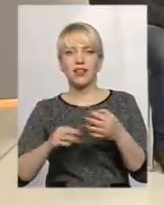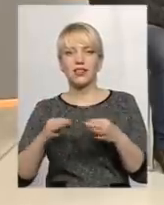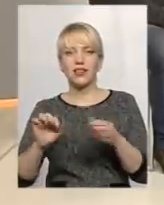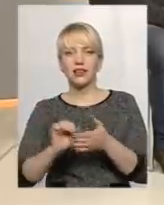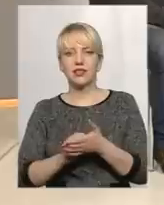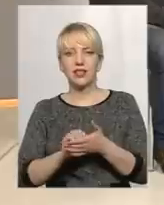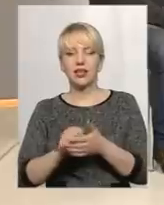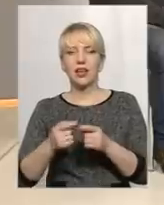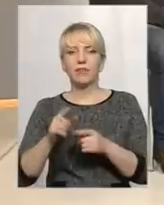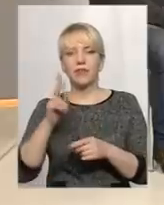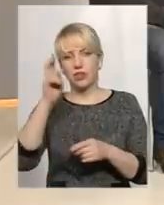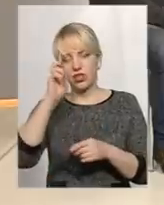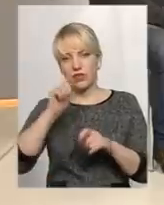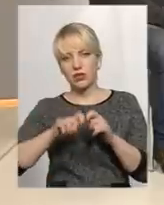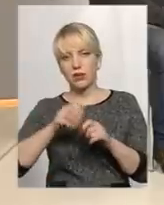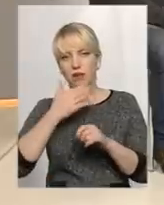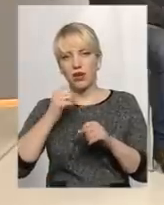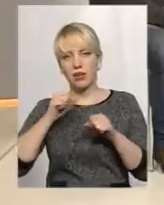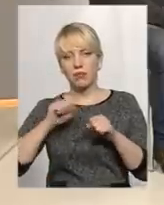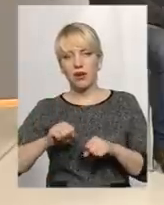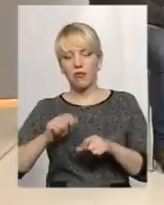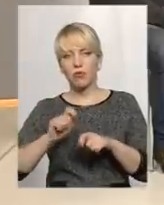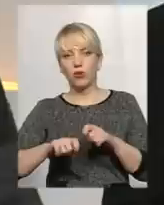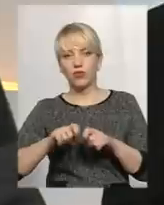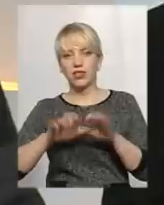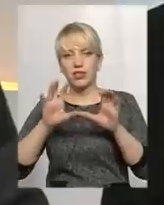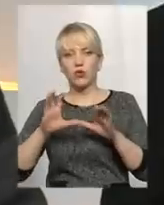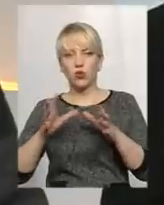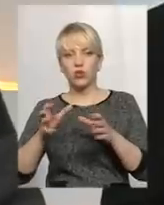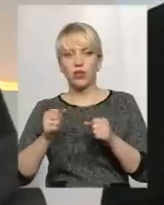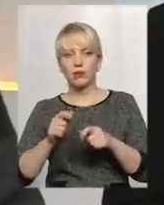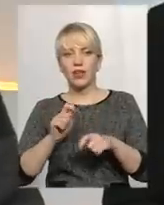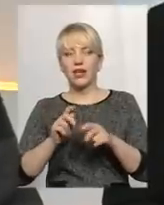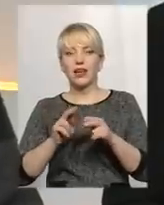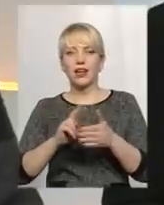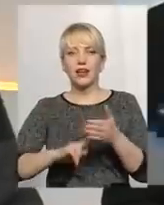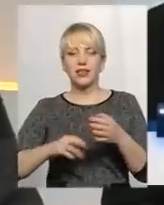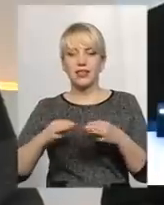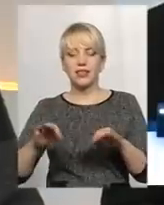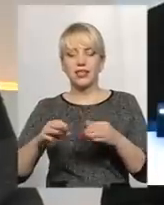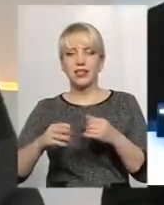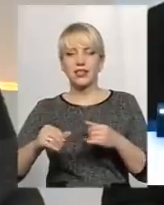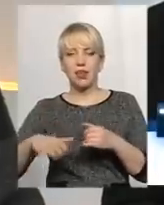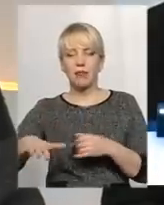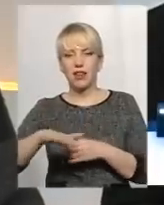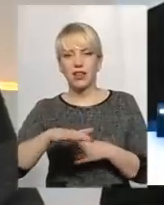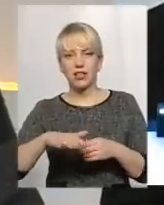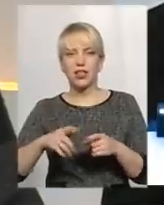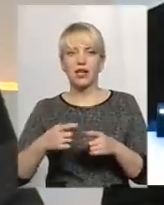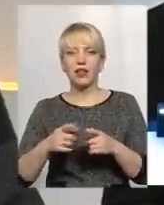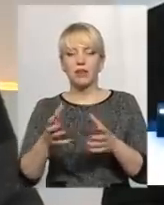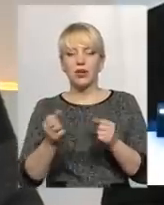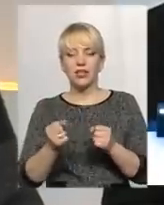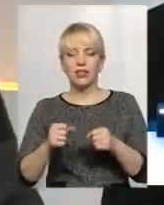ДДК Інспекція не ж має право перевірити на території Пронзавчаного фонду Законність отриманої ліцензії, земельні ділянки відведення, прийняття рішення, це все у